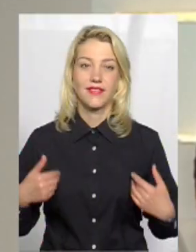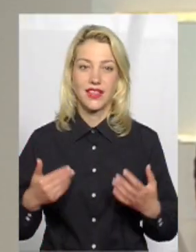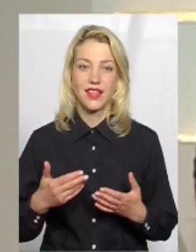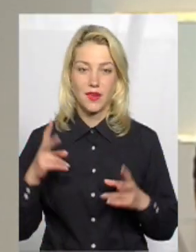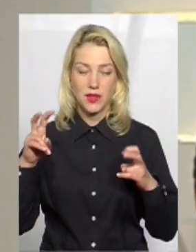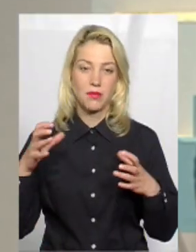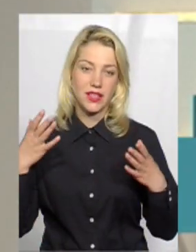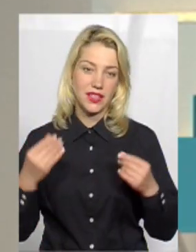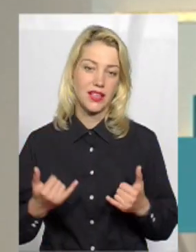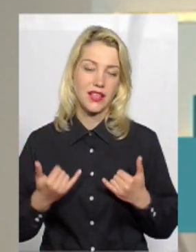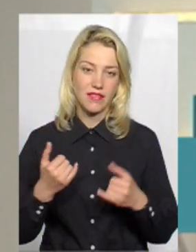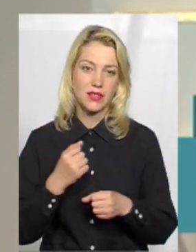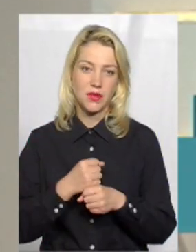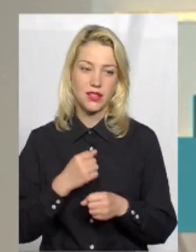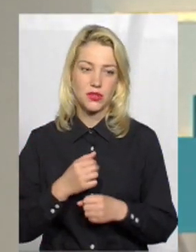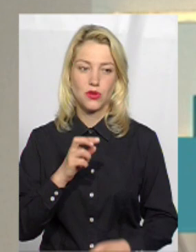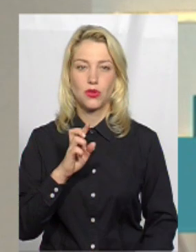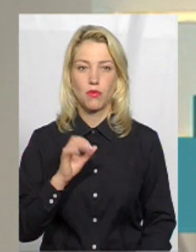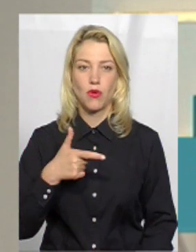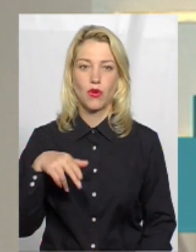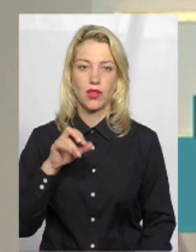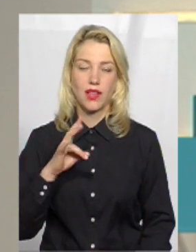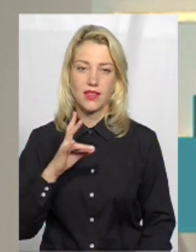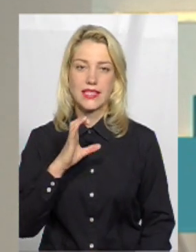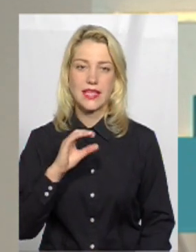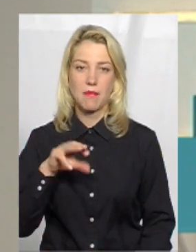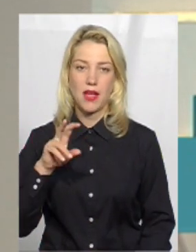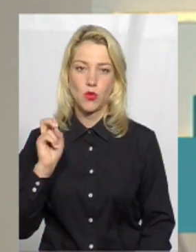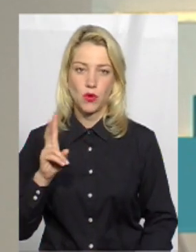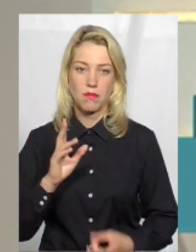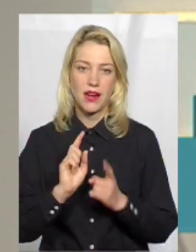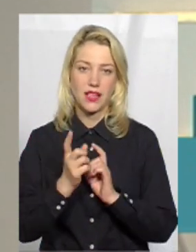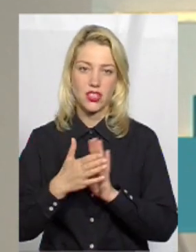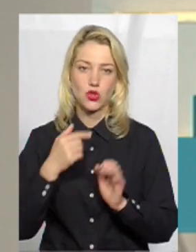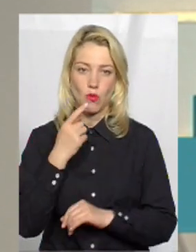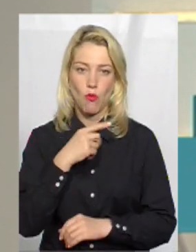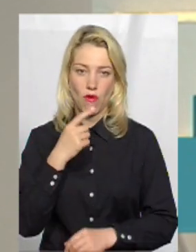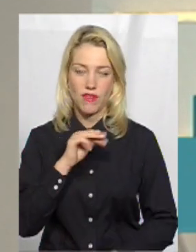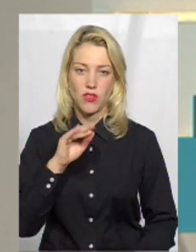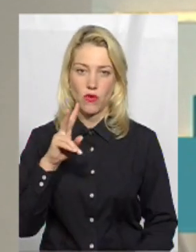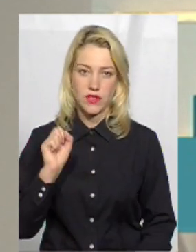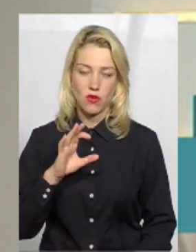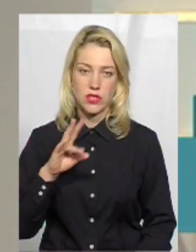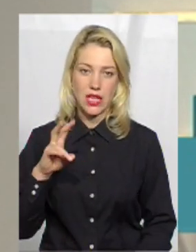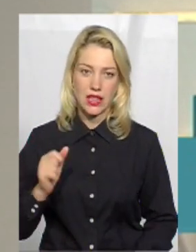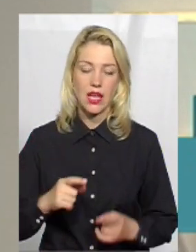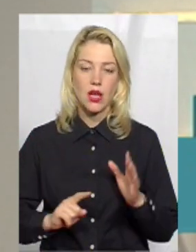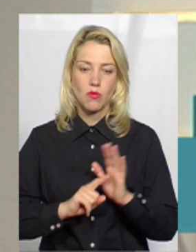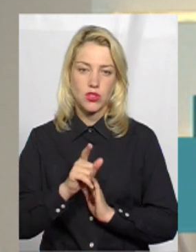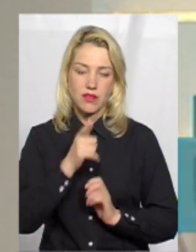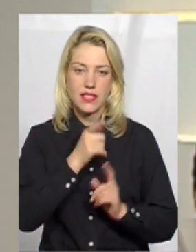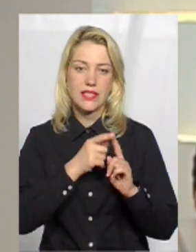Вітаємо та мій дня. З вами Богдан Семенюк, а на жест вумову перекладає Оксана Фіновська. Розпочався сезон відпусток.